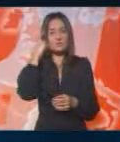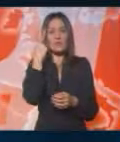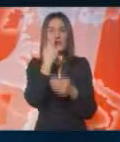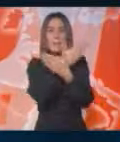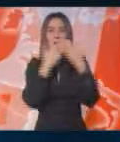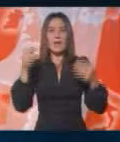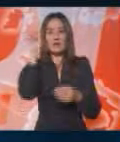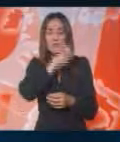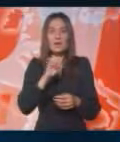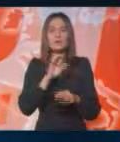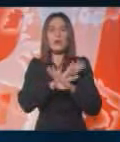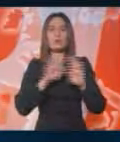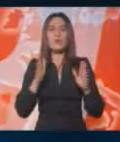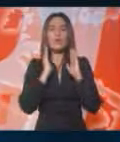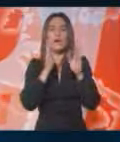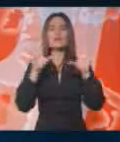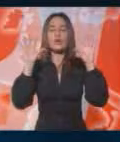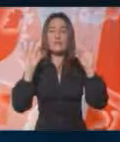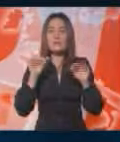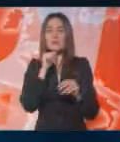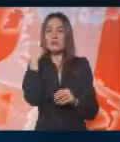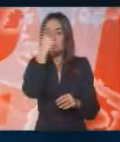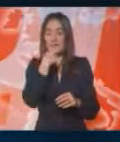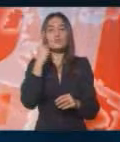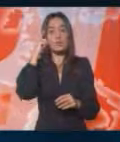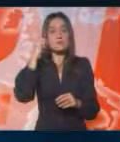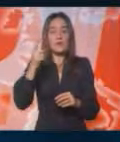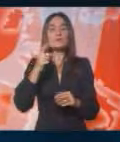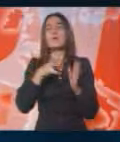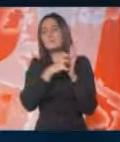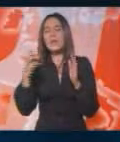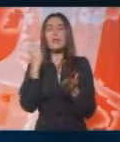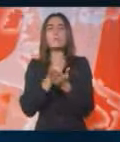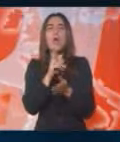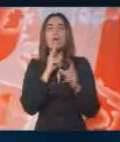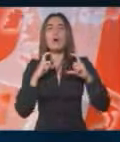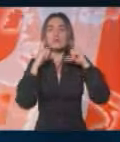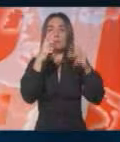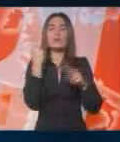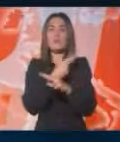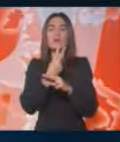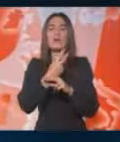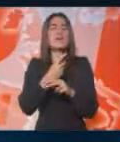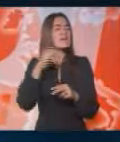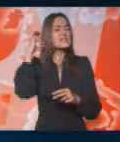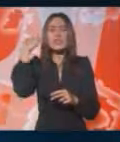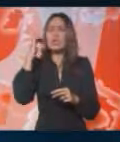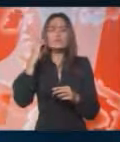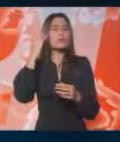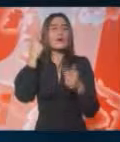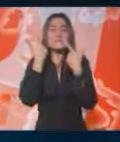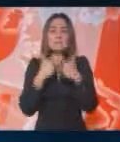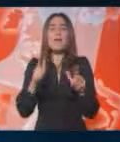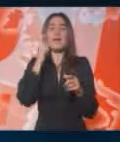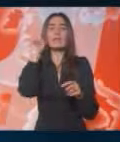milijarde evra je završen koridor 10 i sl. i da znači dalje bilo koje zaduživanje države isključivo sme da bi